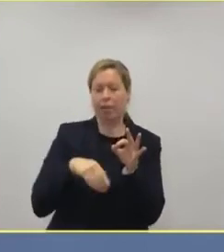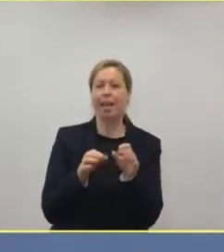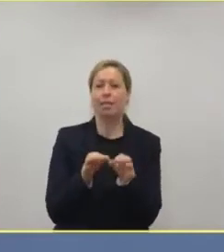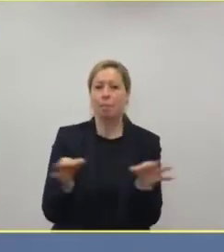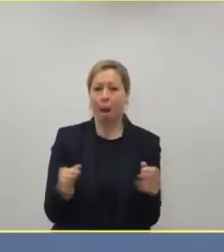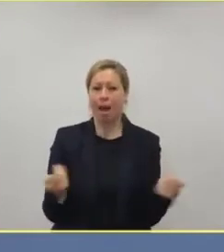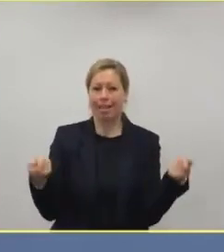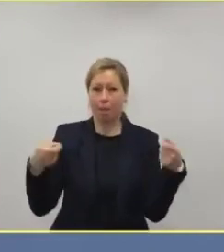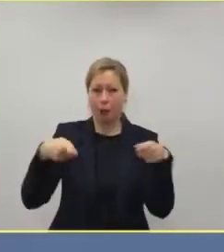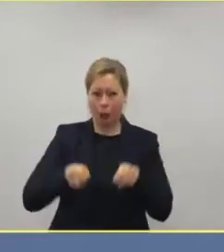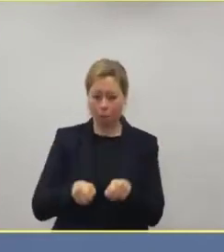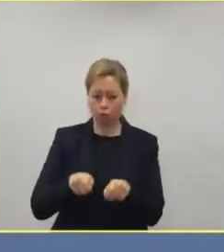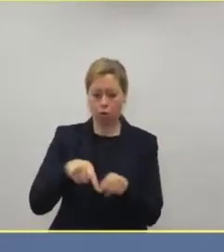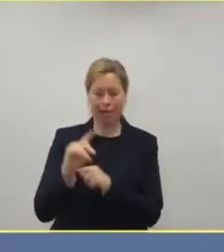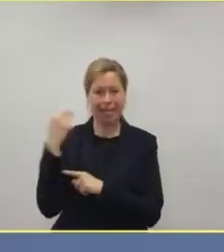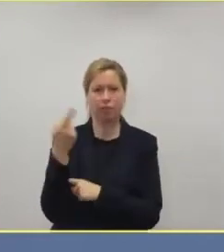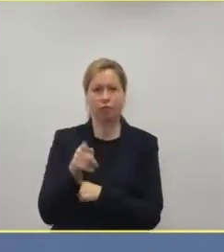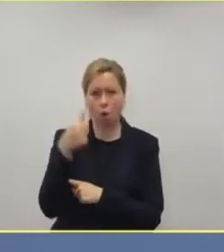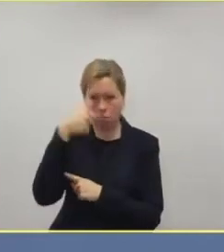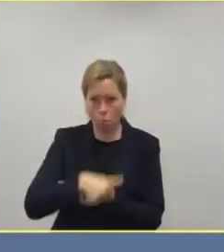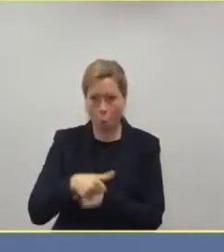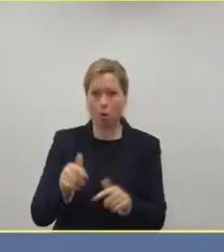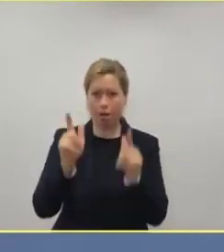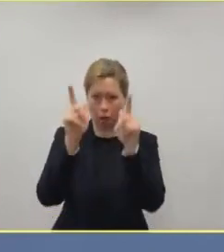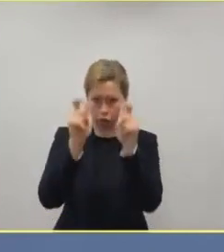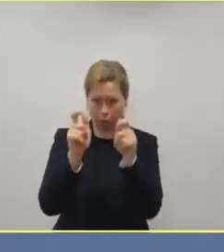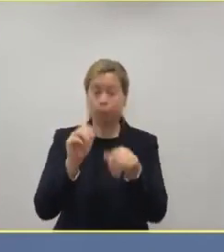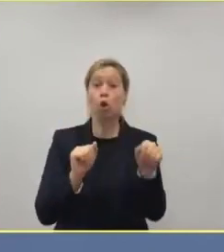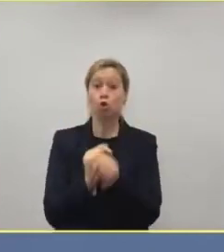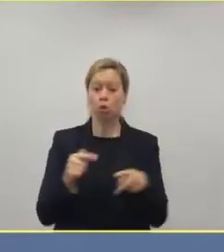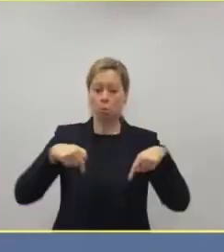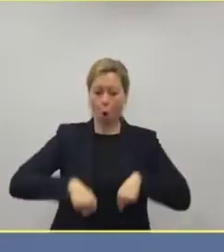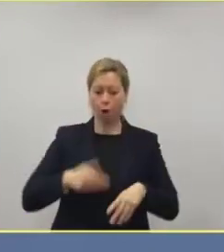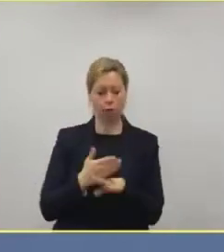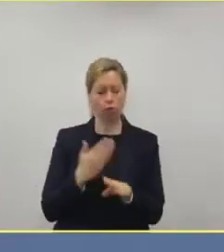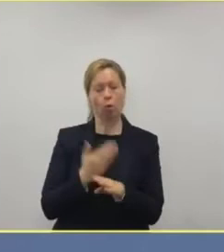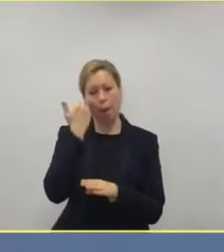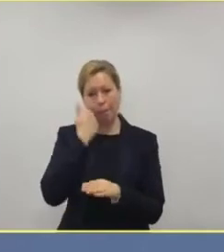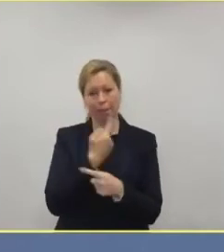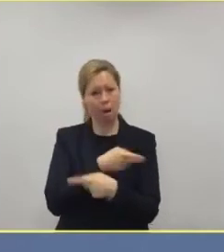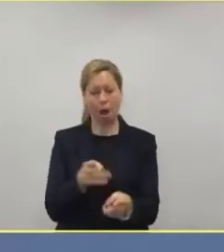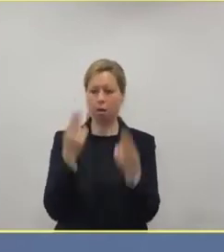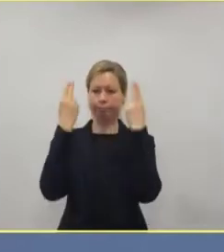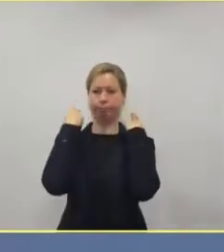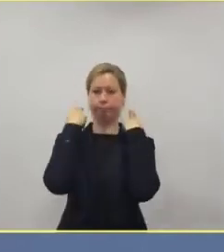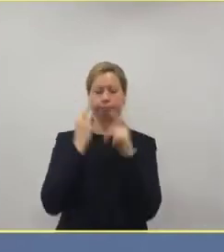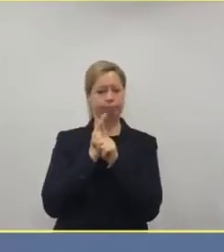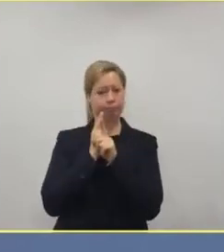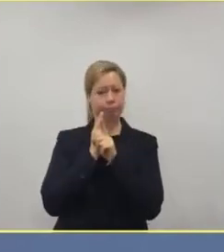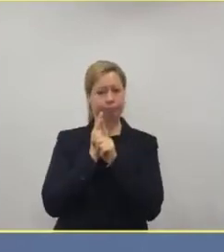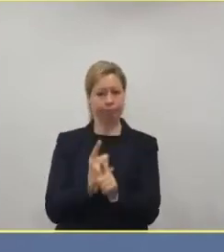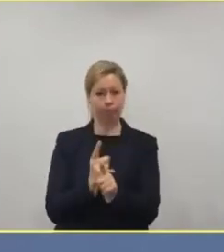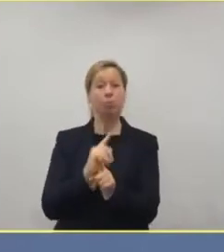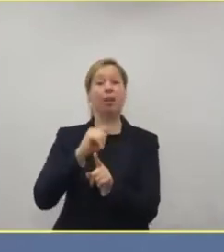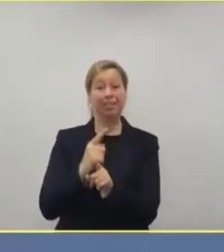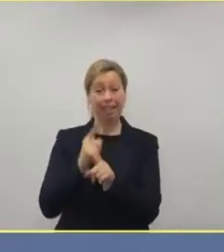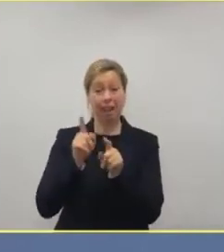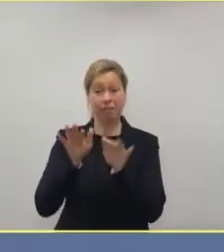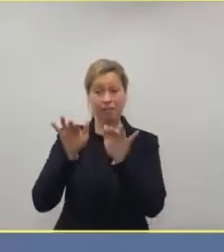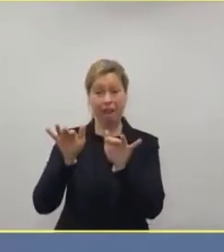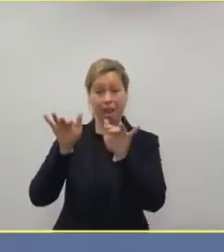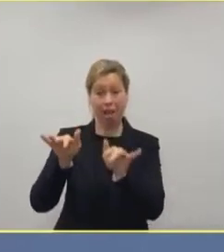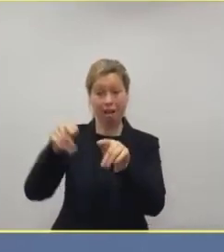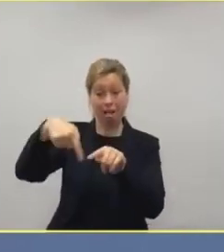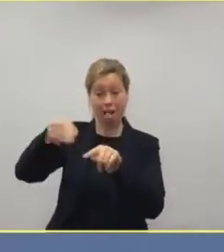Wir müssen uns natürlich heute stringent schon an alle Maßnahmen halten und dann kommt diese Welle erst noch auf uns zu. Also insofern ist da keine